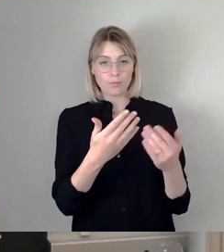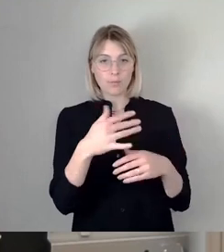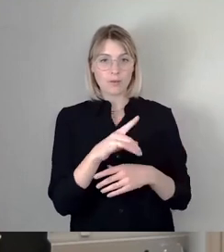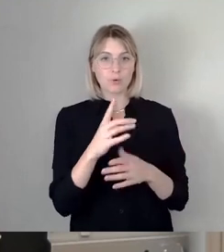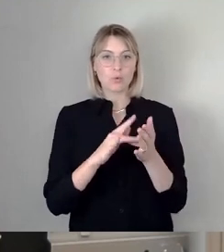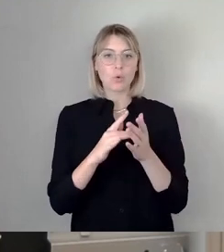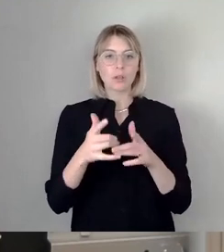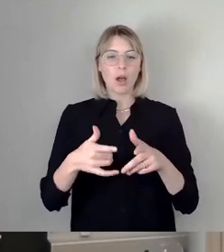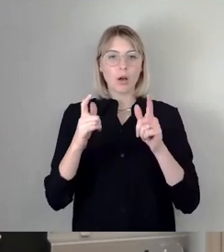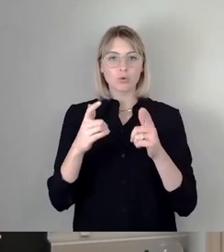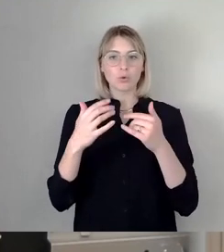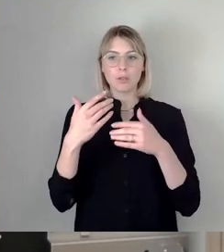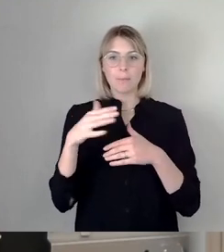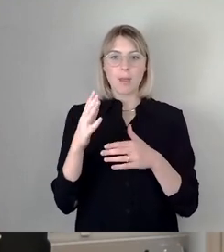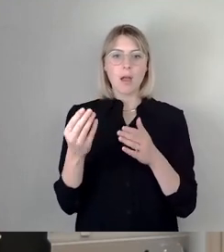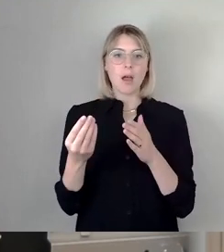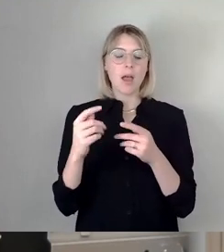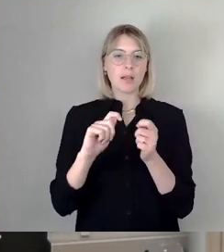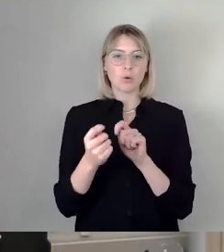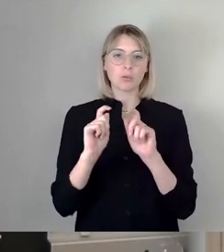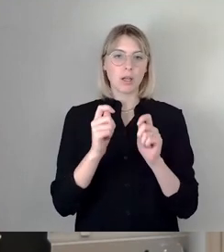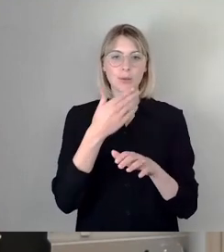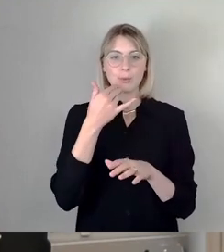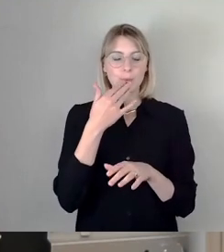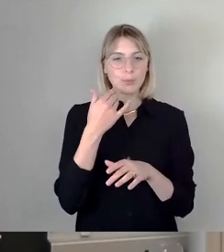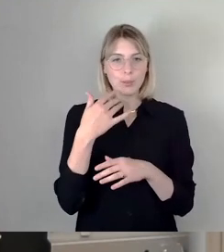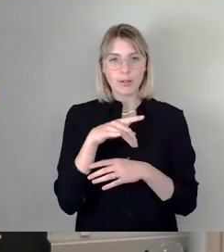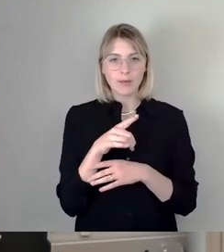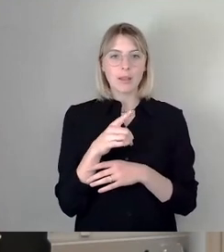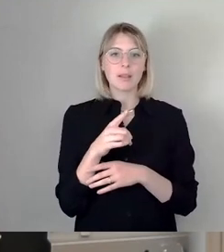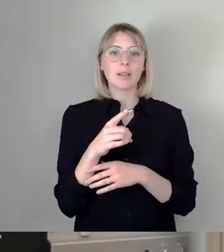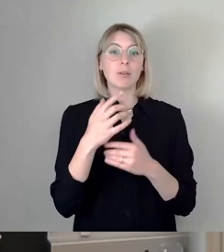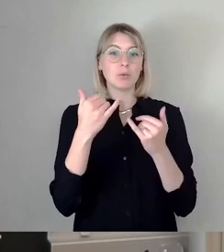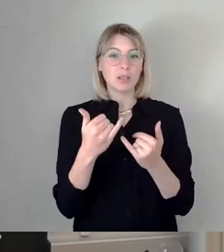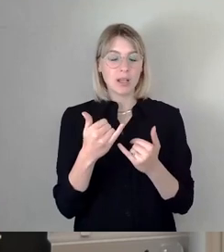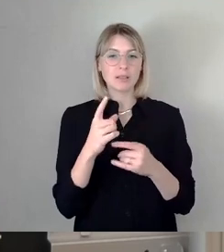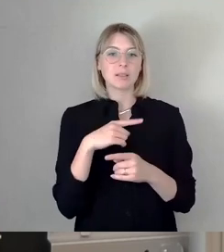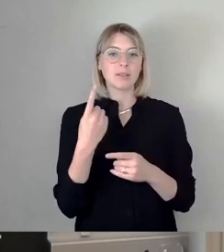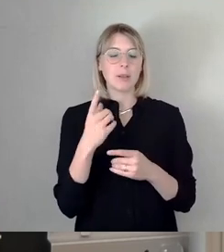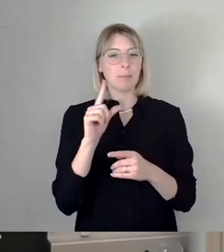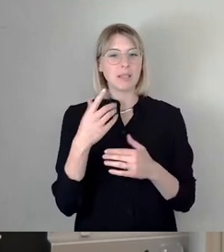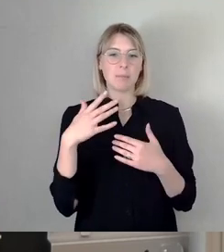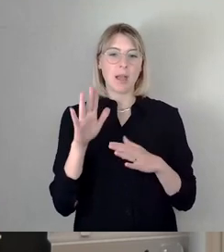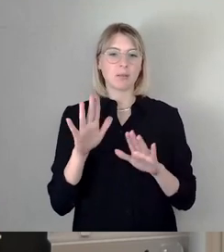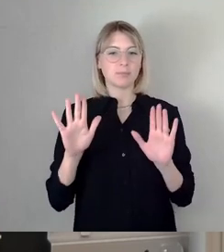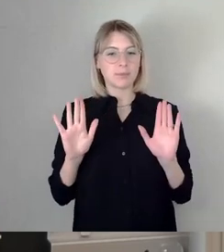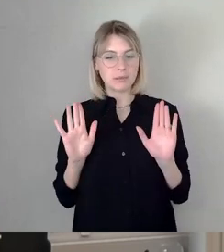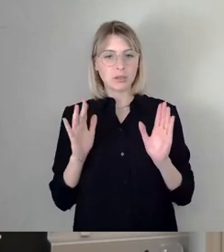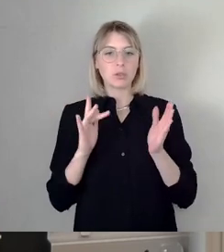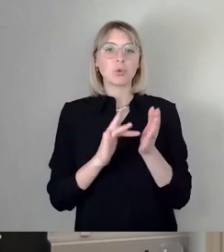Änderungsanträge gegeben hat und wir haben uns da ein bisschen zurückgehalten, weil die